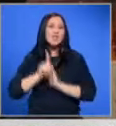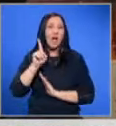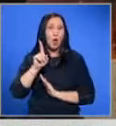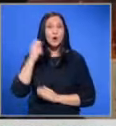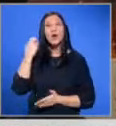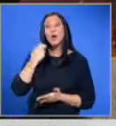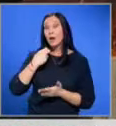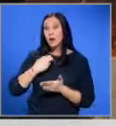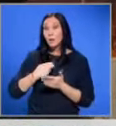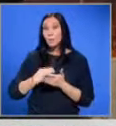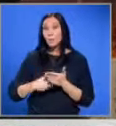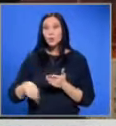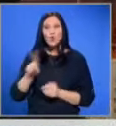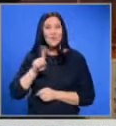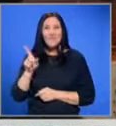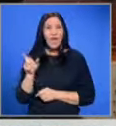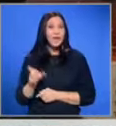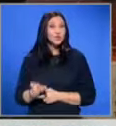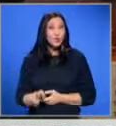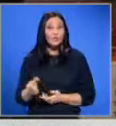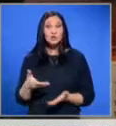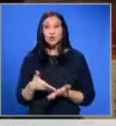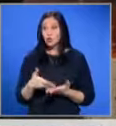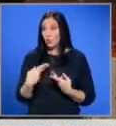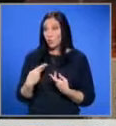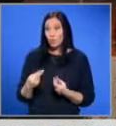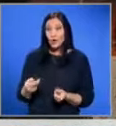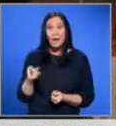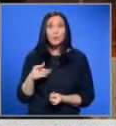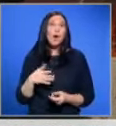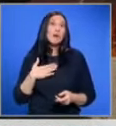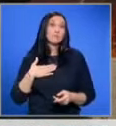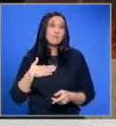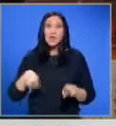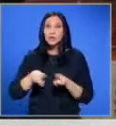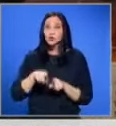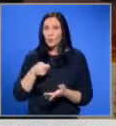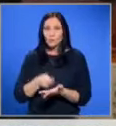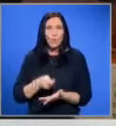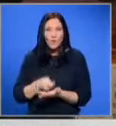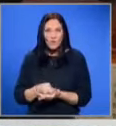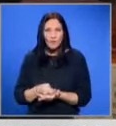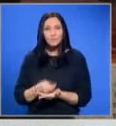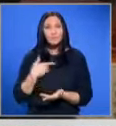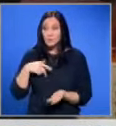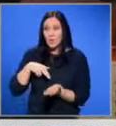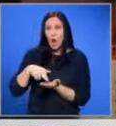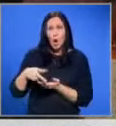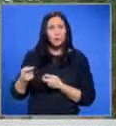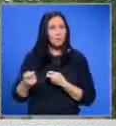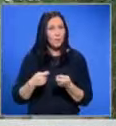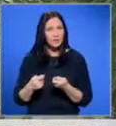Просто не човешко, защото ни продаваме тук, ама и ние сме купувачи. Ние ходиме по